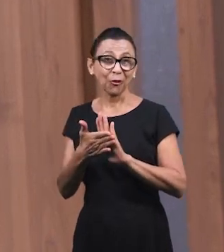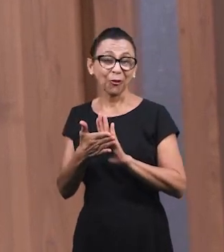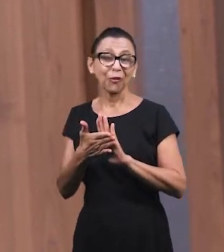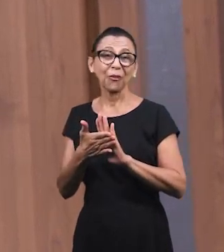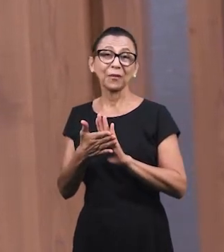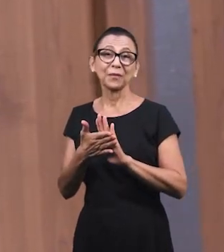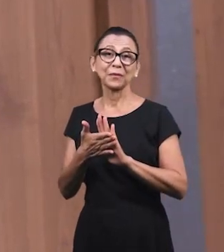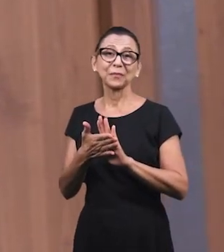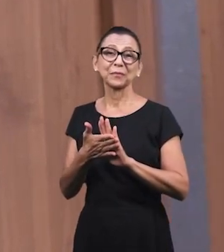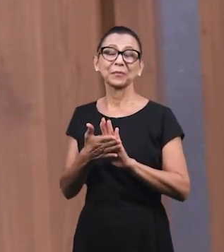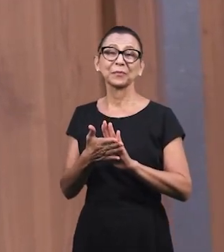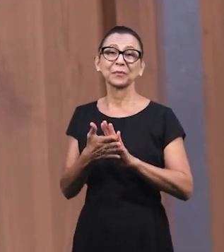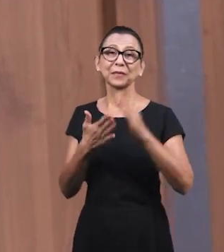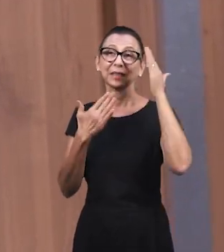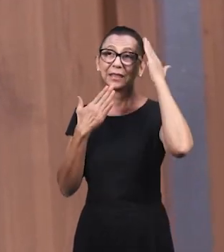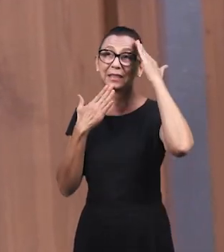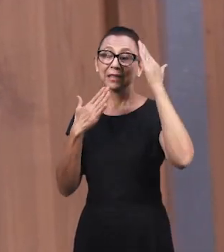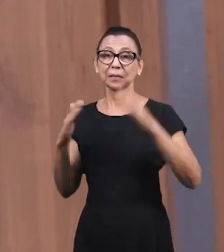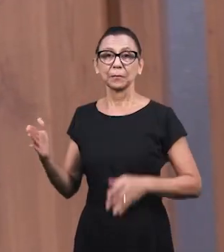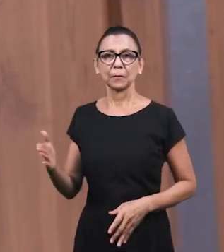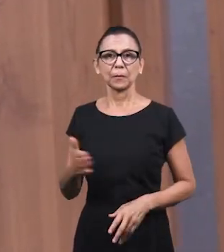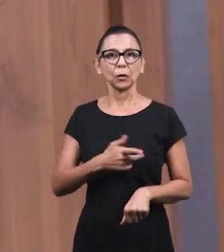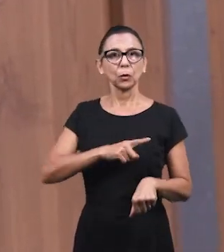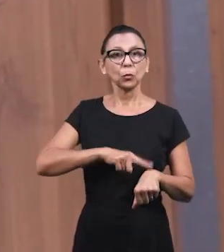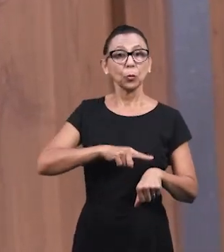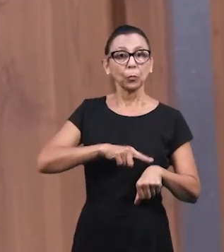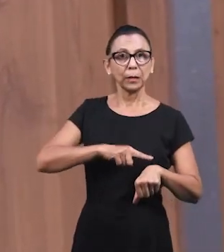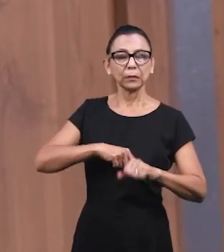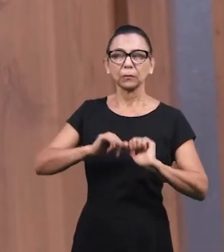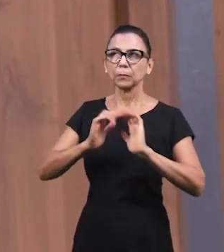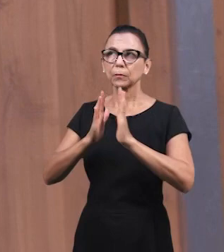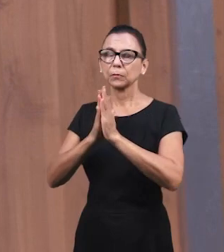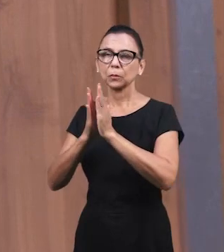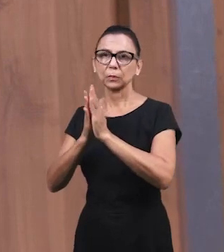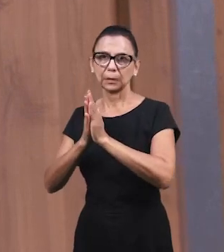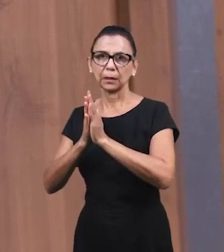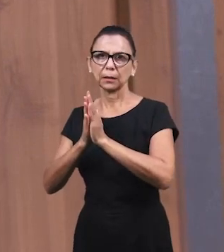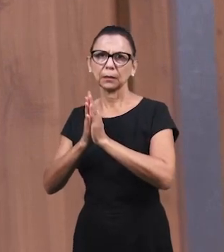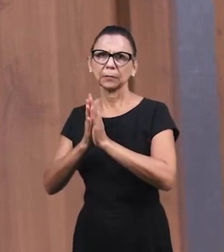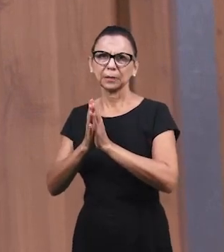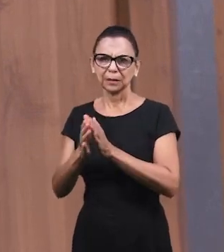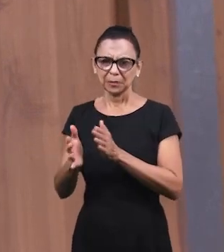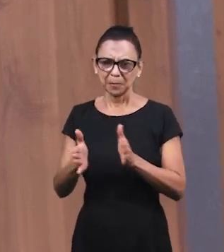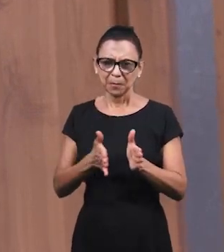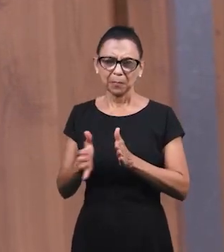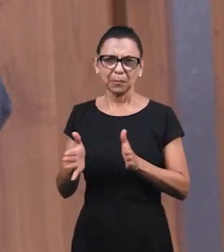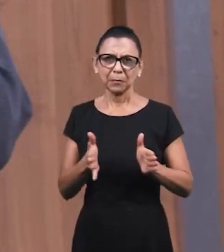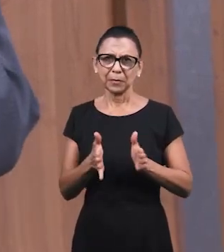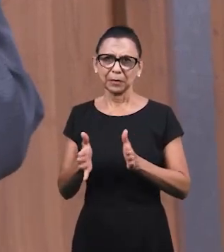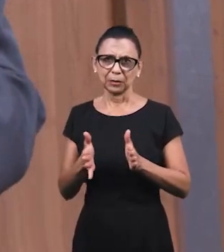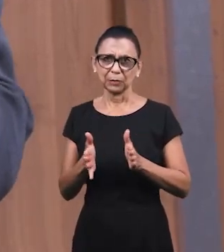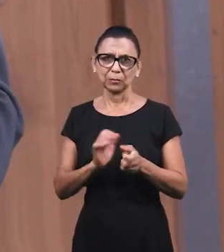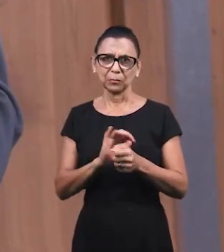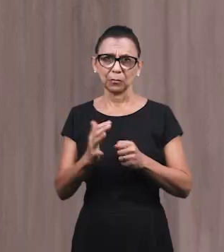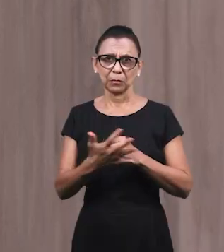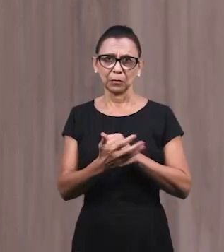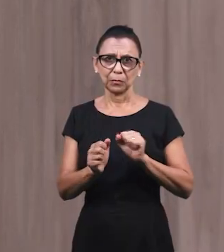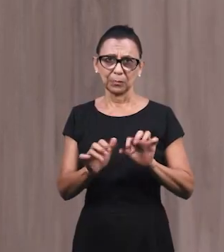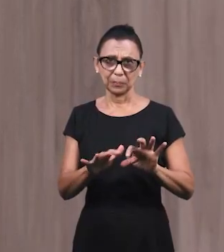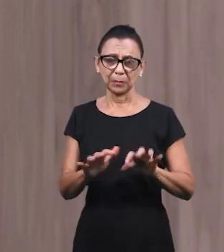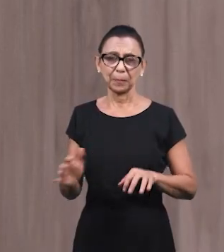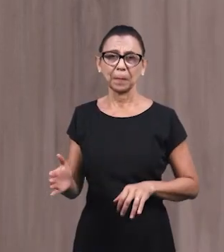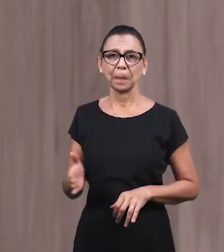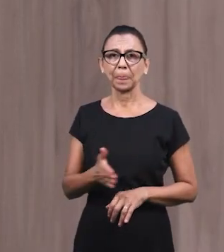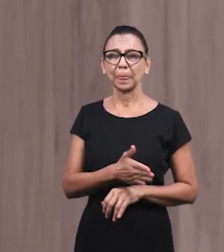Помолимся Ходотайственной Молитвой За этот момент В котором мы с вами Живем Нуждаемся в